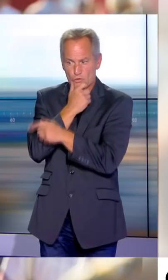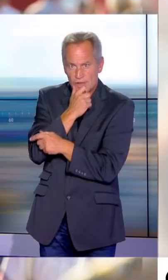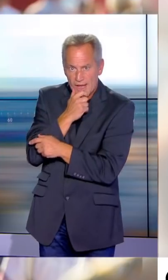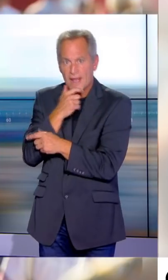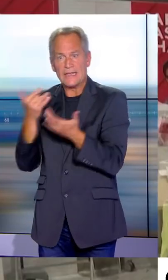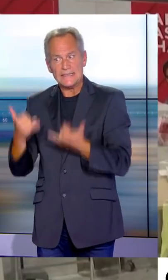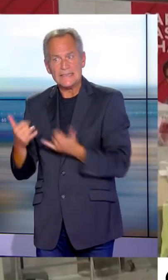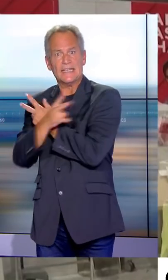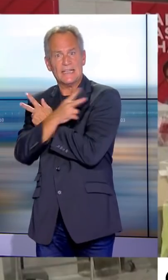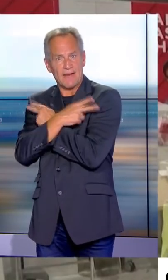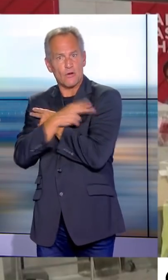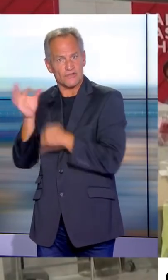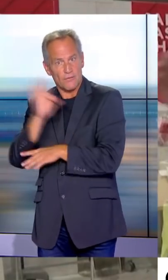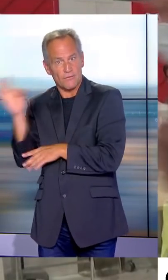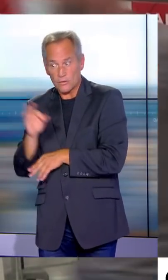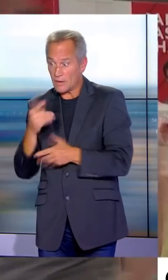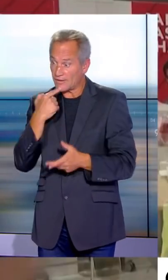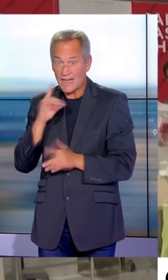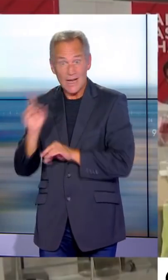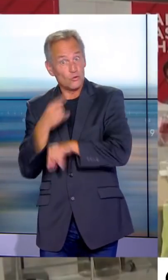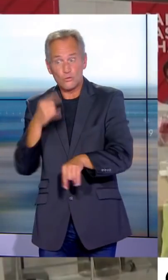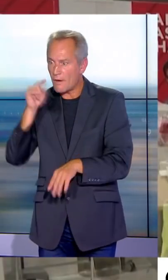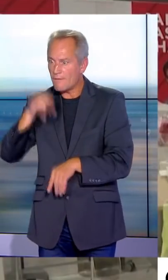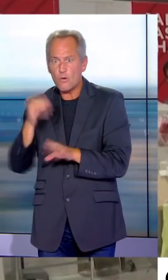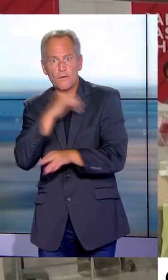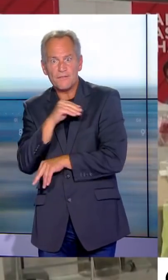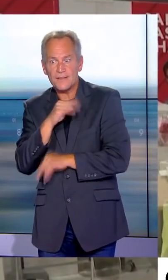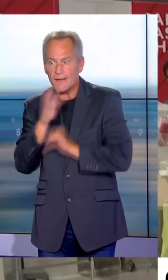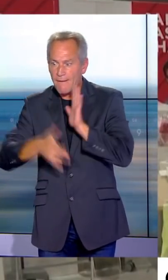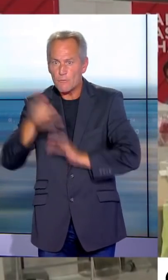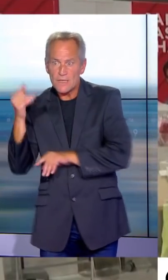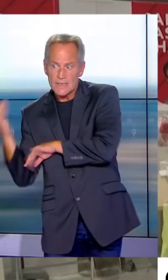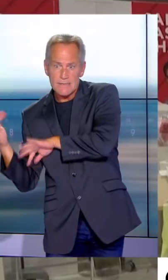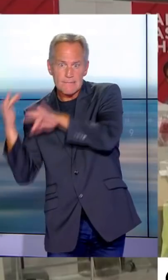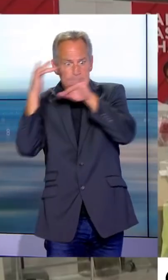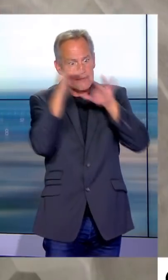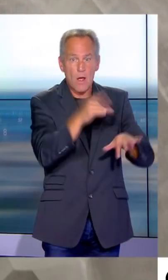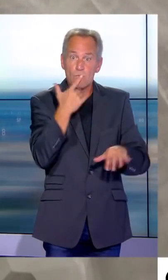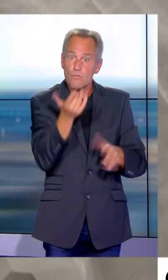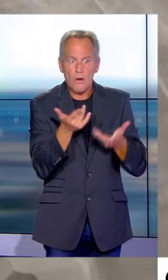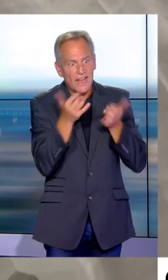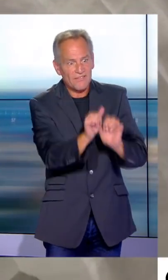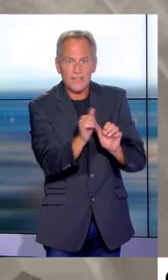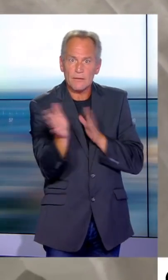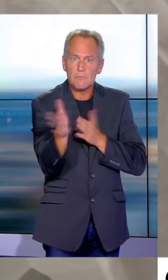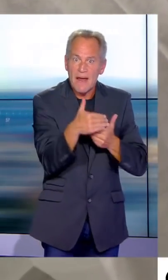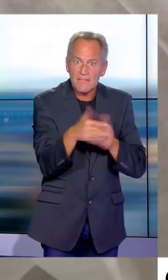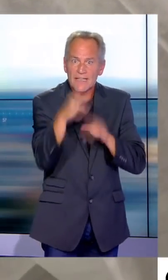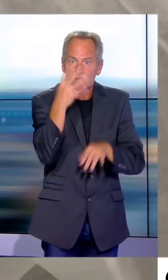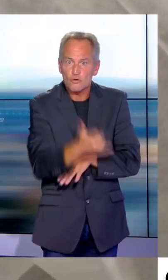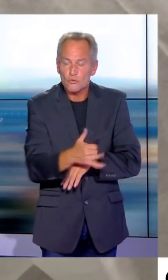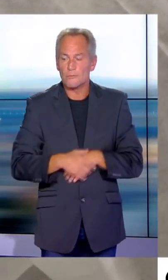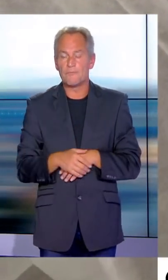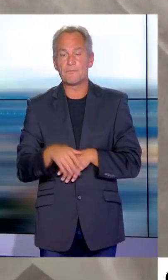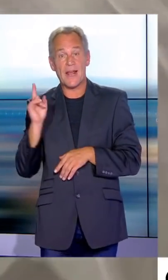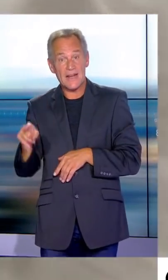provoquer dès aujourd'hui un exode massif de ces vacanciers pour échapper à cette quarantaine. Cette mesure intervient alors que les chiffres de l'épidémie en